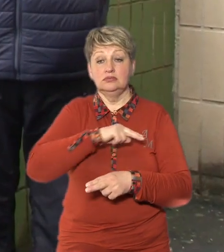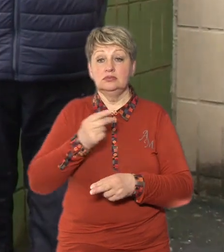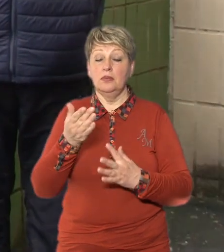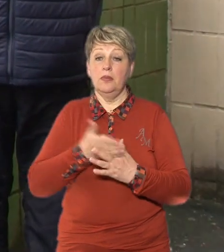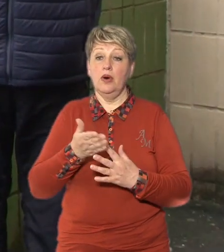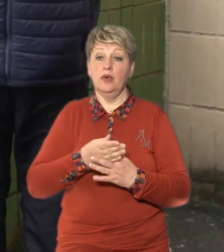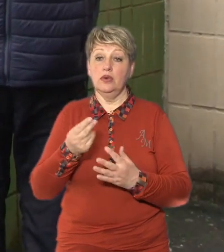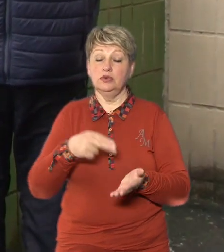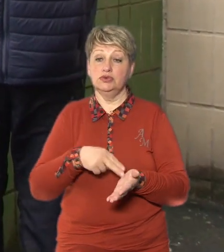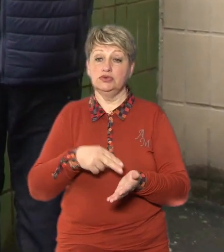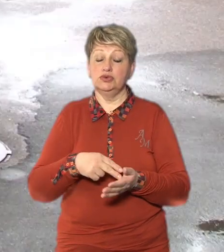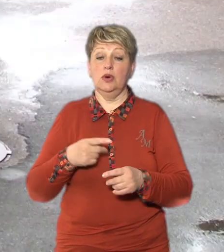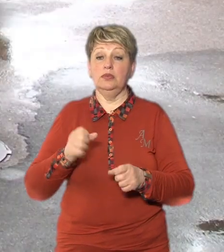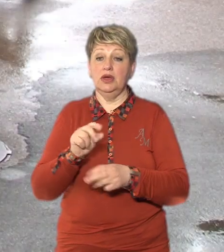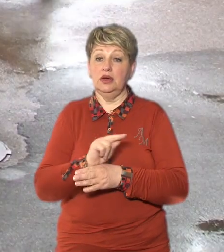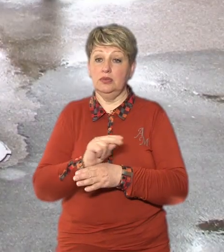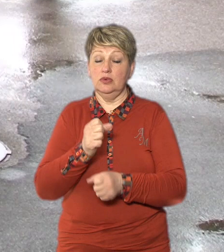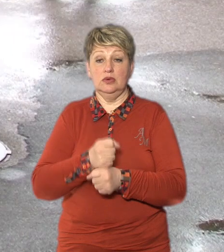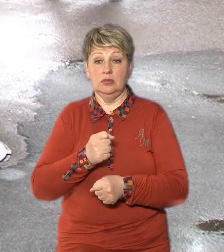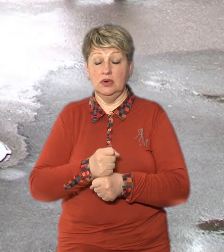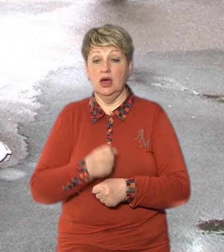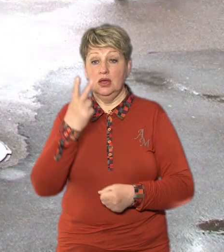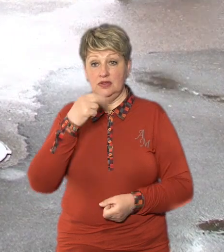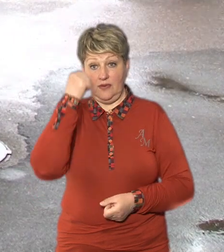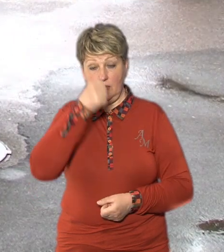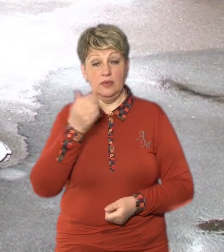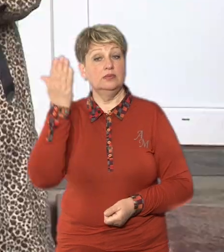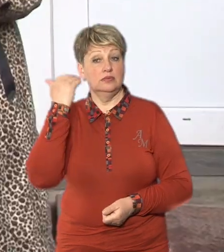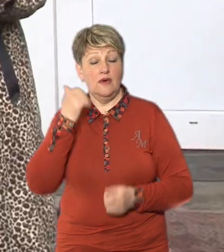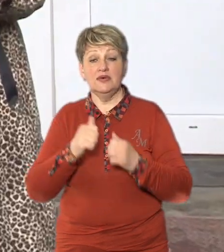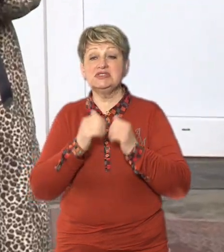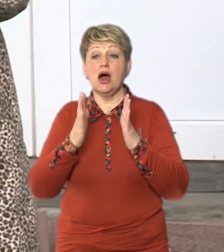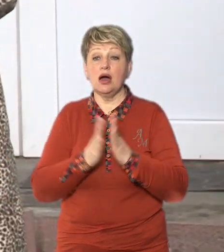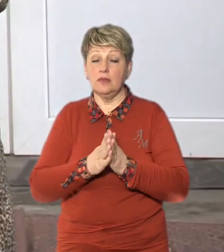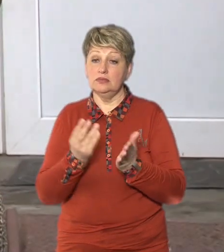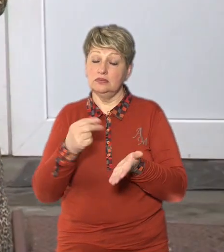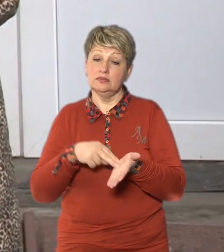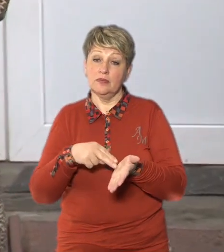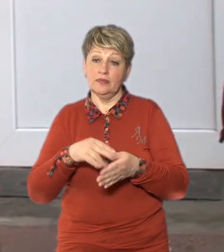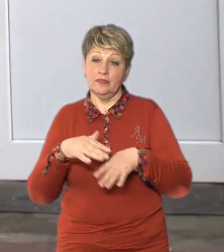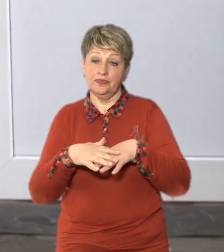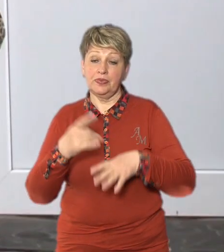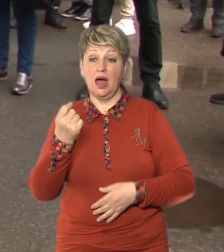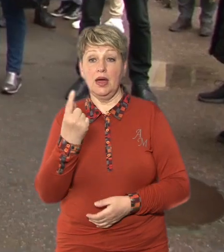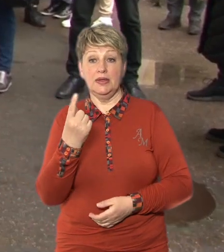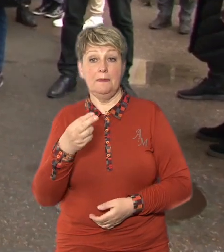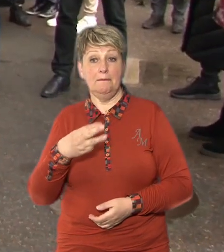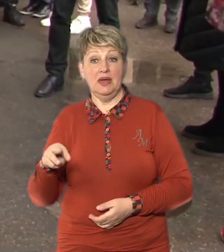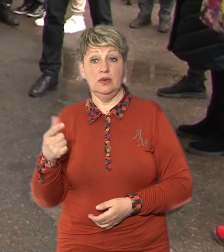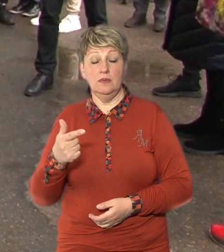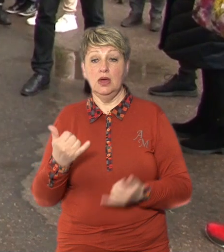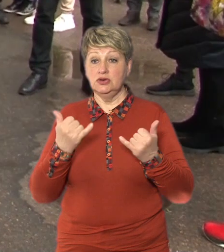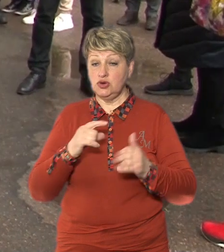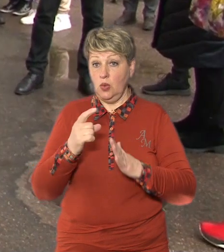робіт Два роки тому, пригадує чоловік, на зборах ОСББ обіцяли, що загалом вартуватиме 11 мільйонів гривень Зараз